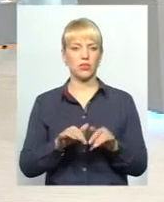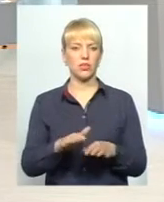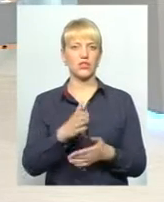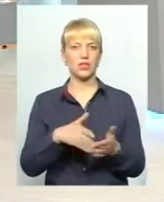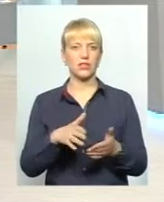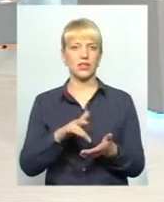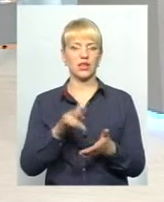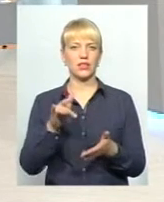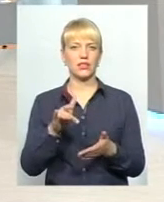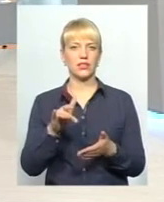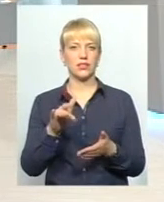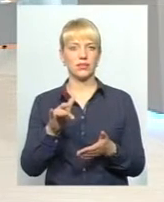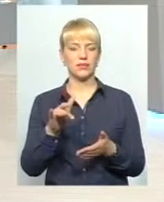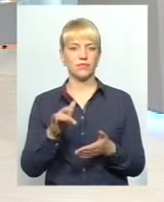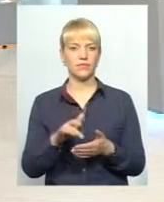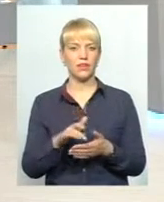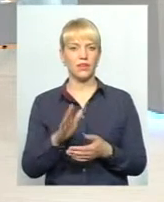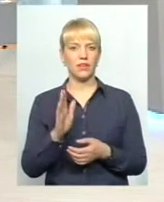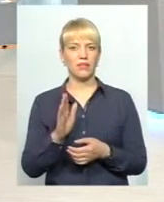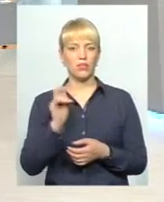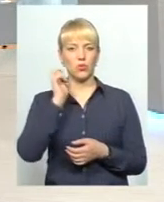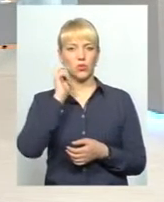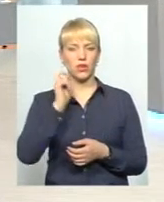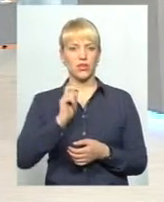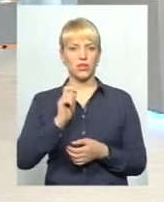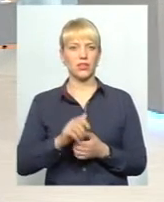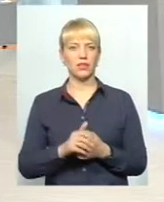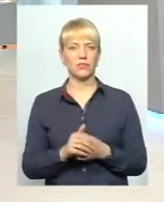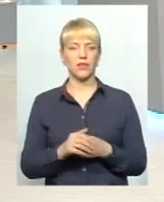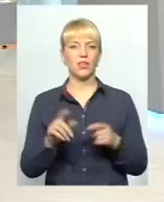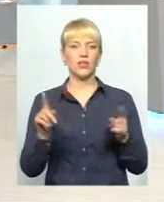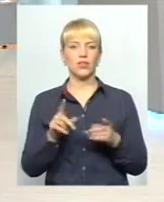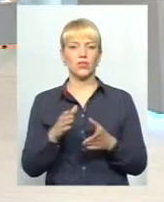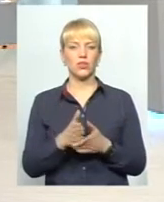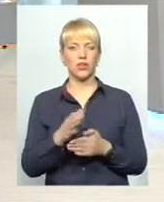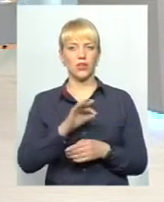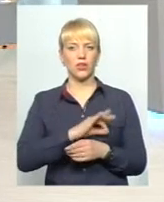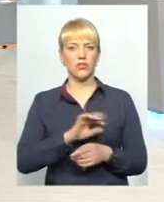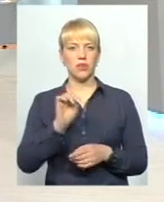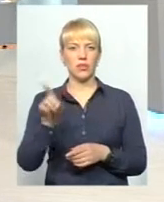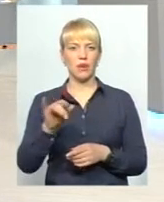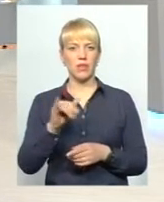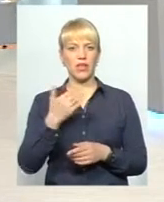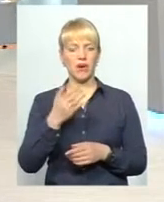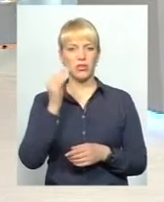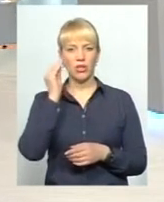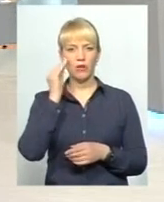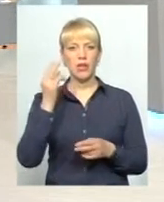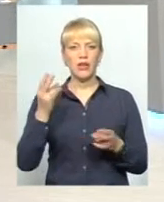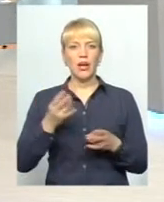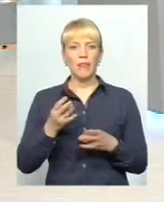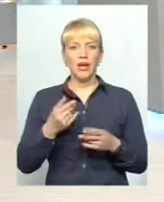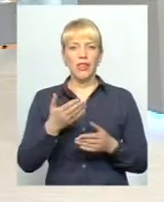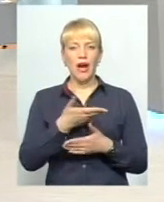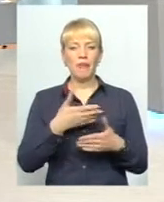децентралізаційні в Україні. Що є корисного там і що, на Вашу думку, варто нам